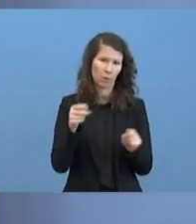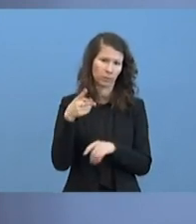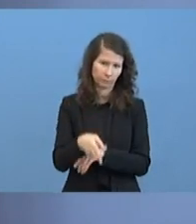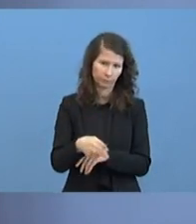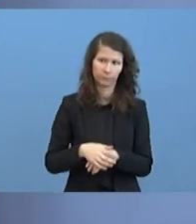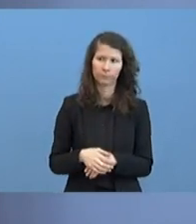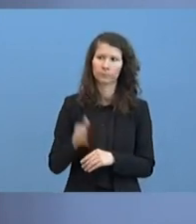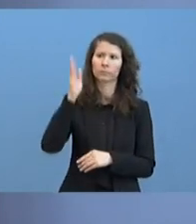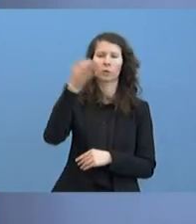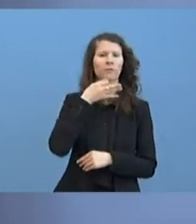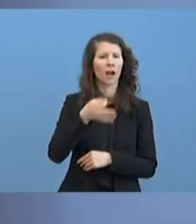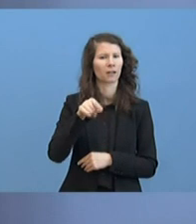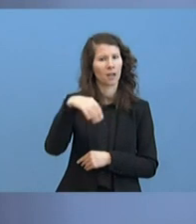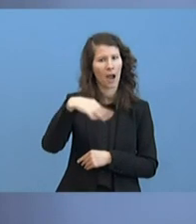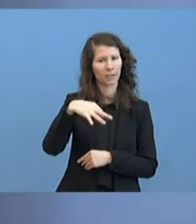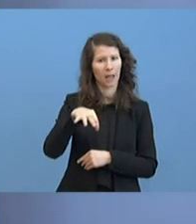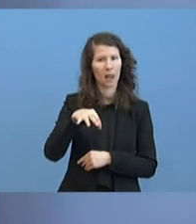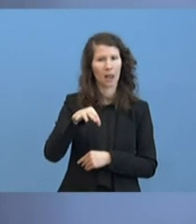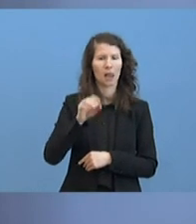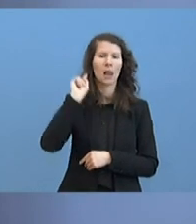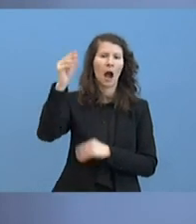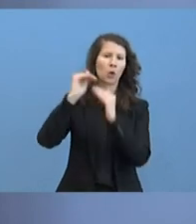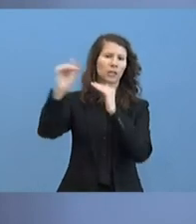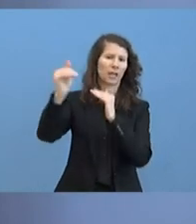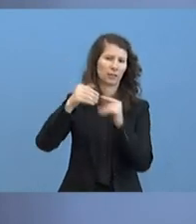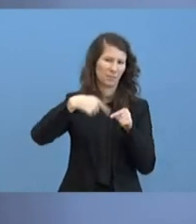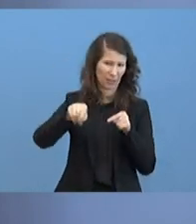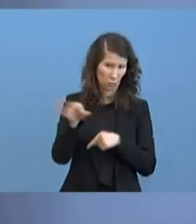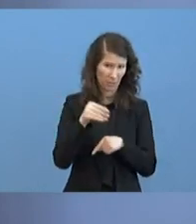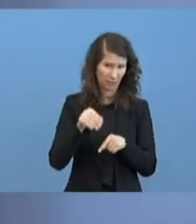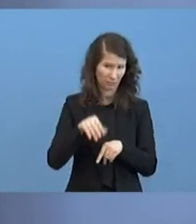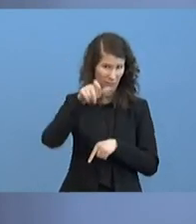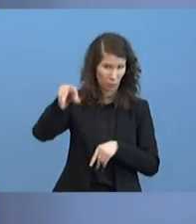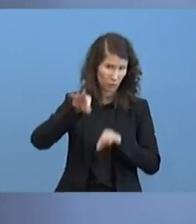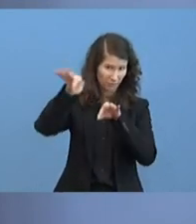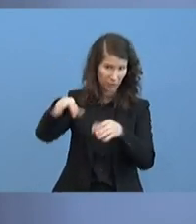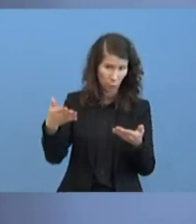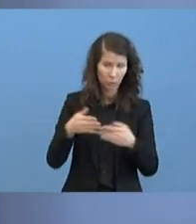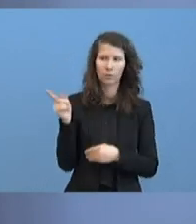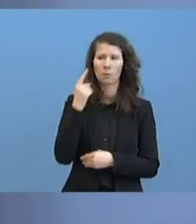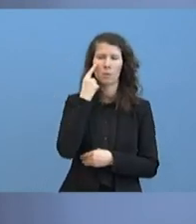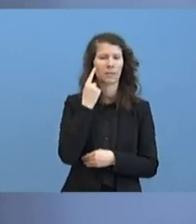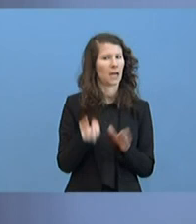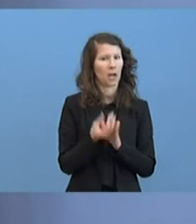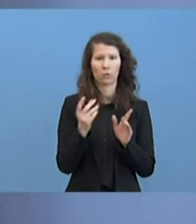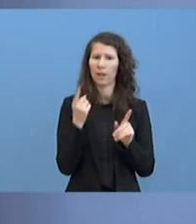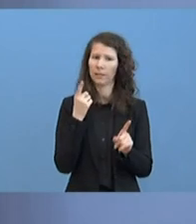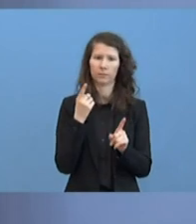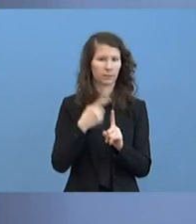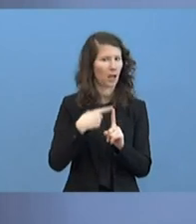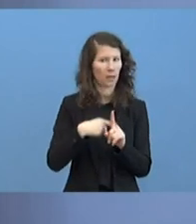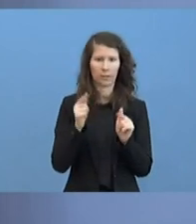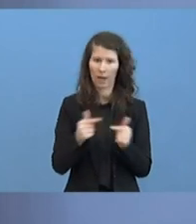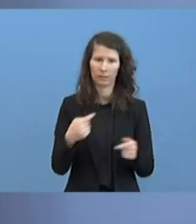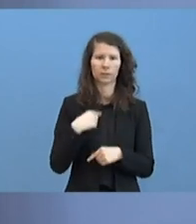einzige Auslandsmission ist mit Infizierten? Ich habe derzeit keine aktuellen Zahlen dazu vorliegen. Die könnte ich nachliefern.